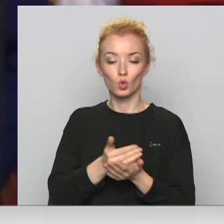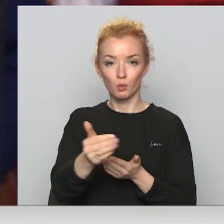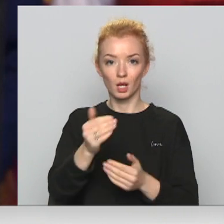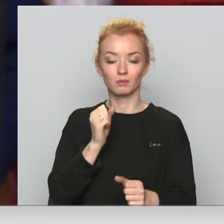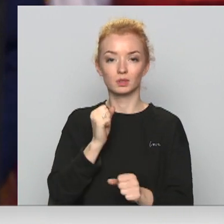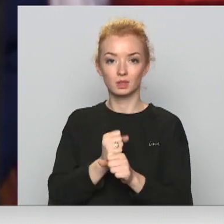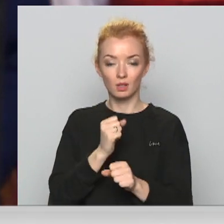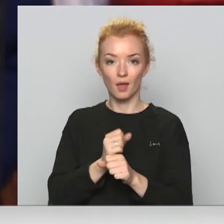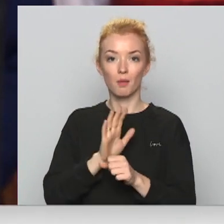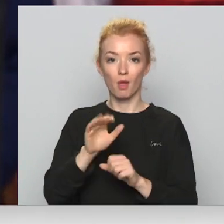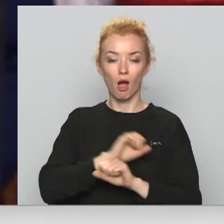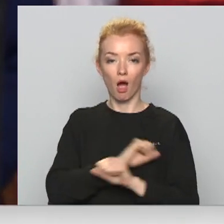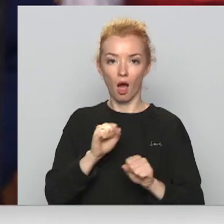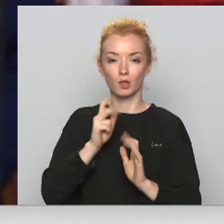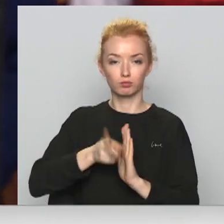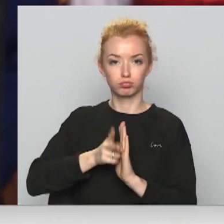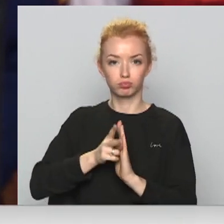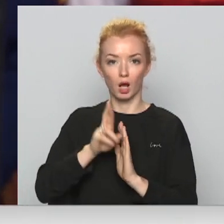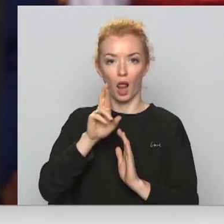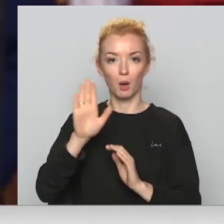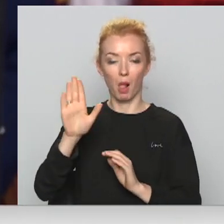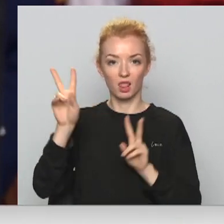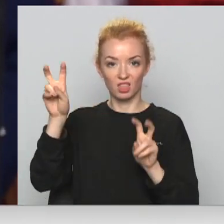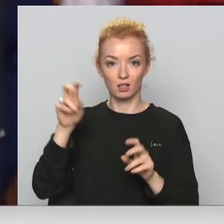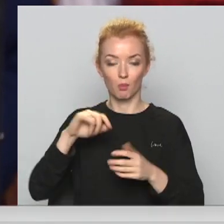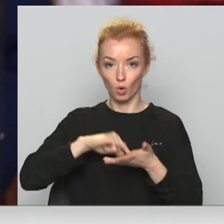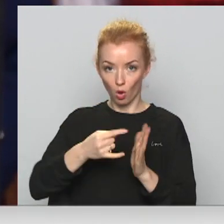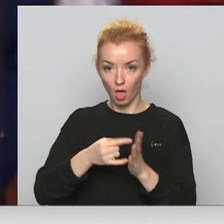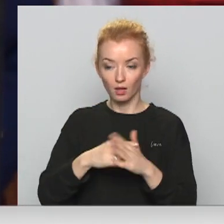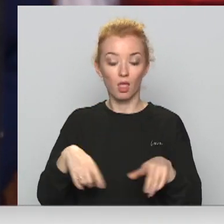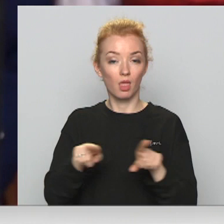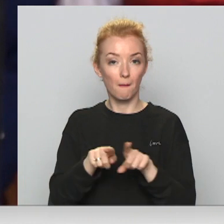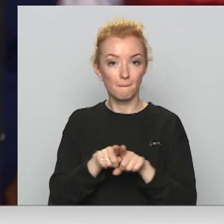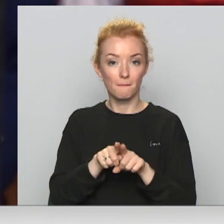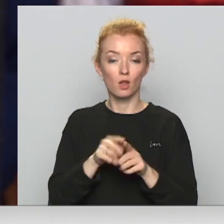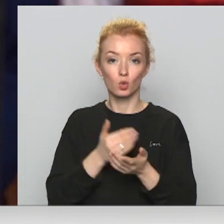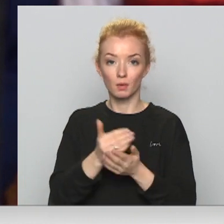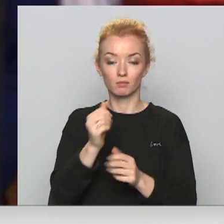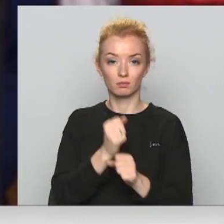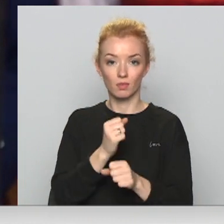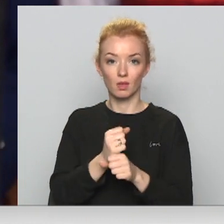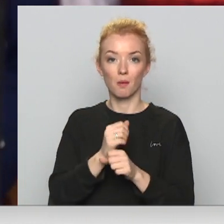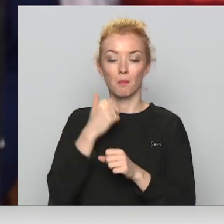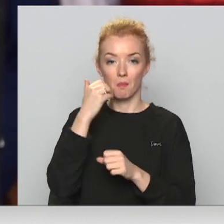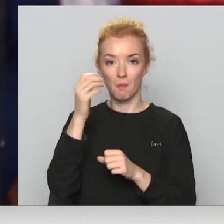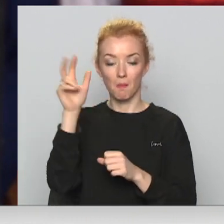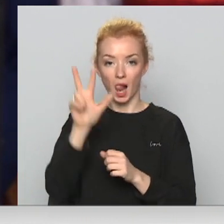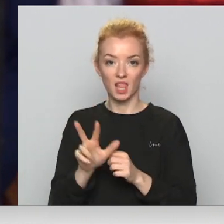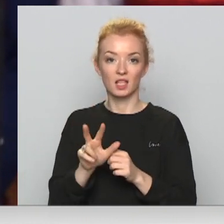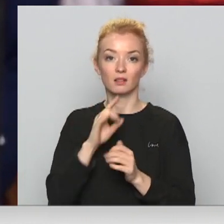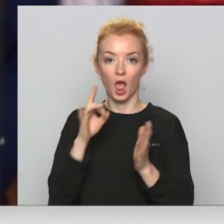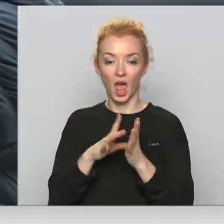ātrgaitas dzelzceļa līnijas Reila Baltika projekta. Tāpat ir jāstrādā pie Baltijas elektrības tīklu